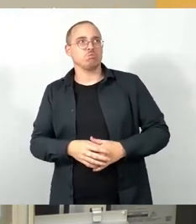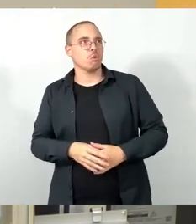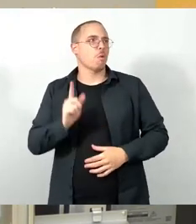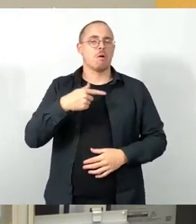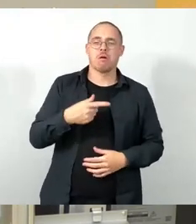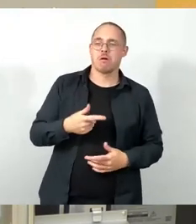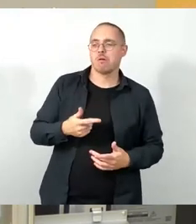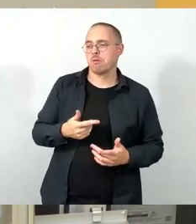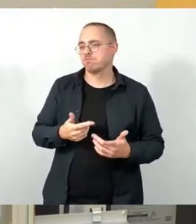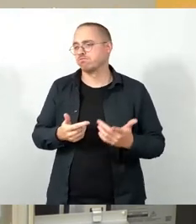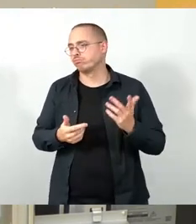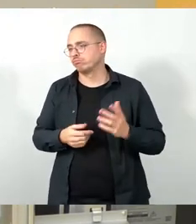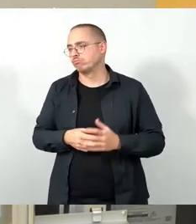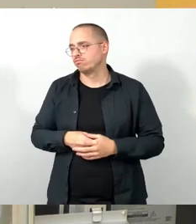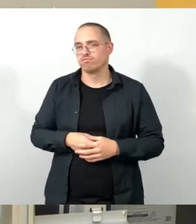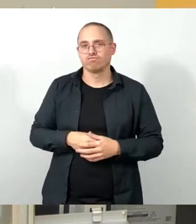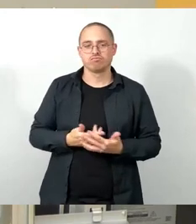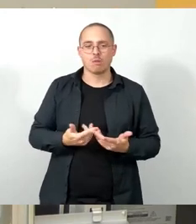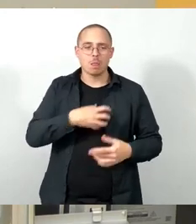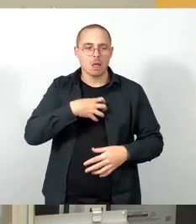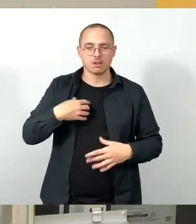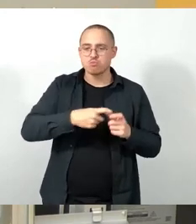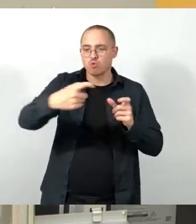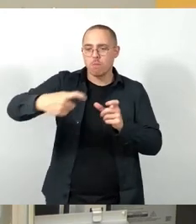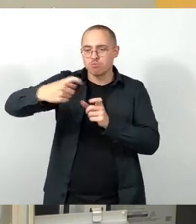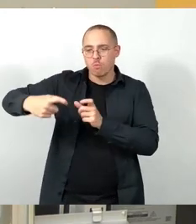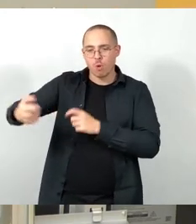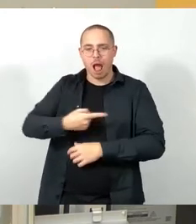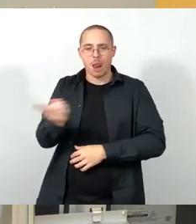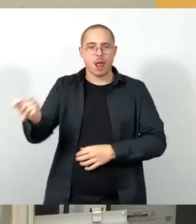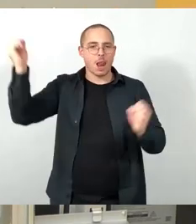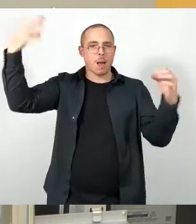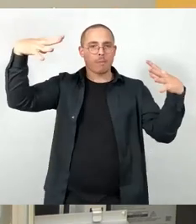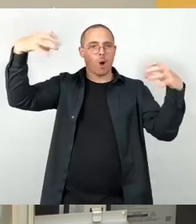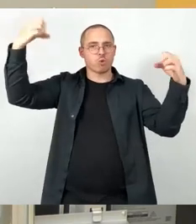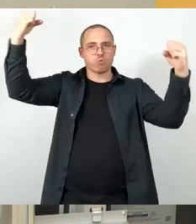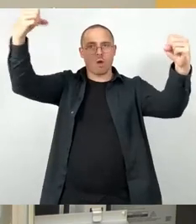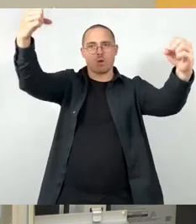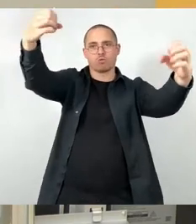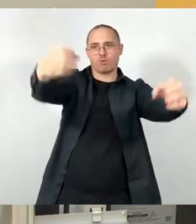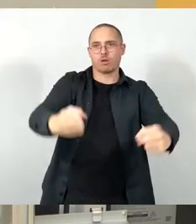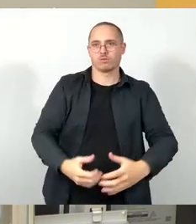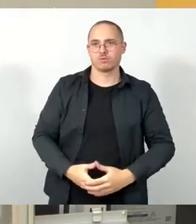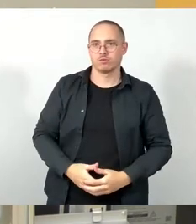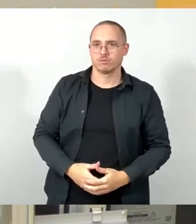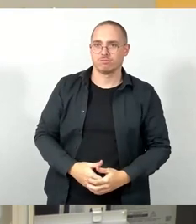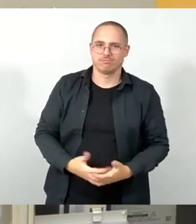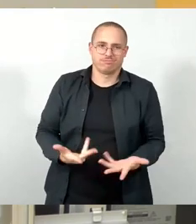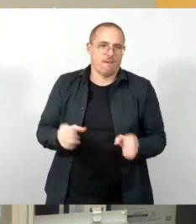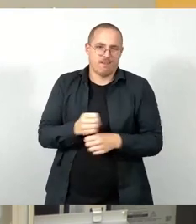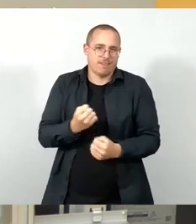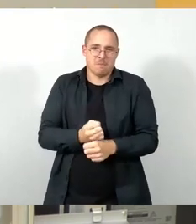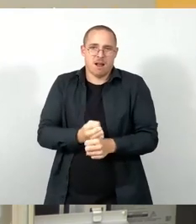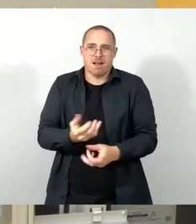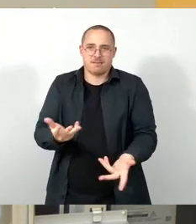allen Dresdner Brücken die Lampen aus. Das geht nicht. Machen wir auch nicht. Meine Damen und Herren,